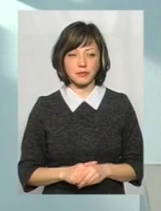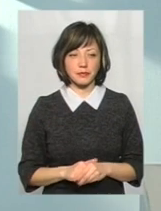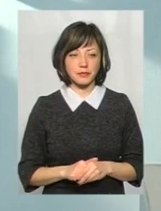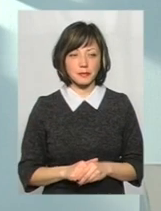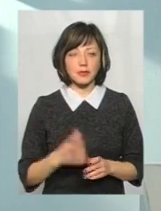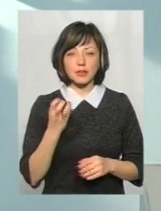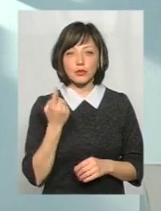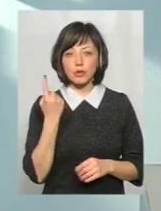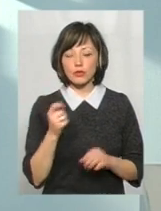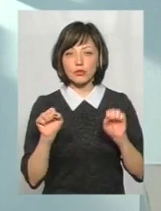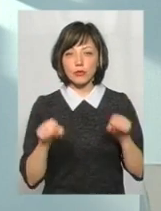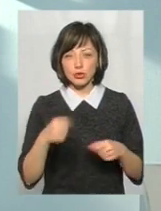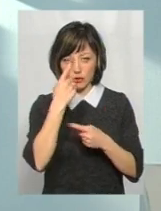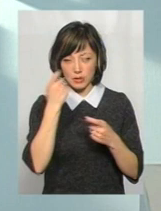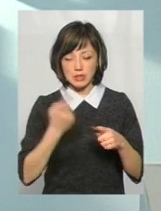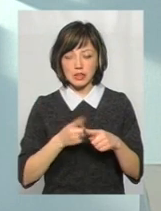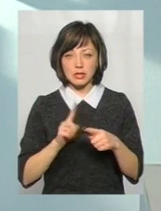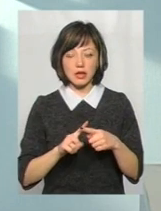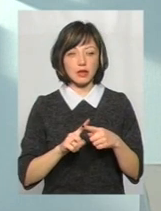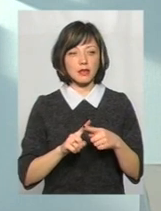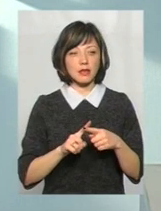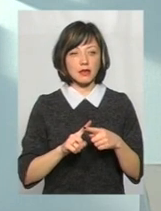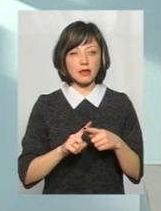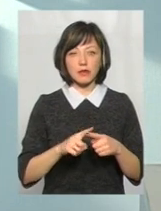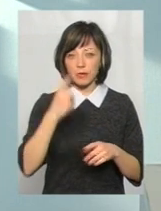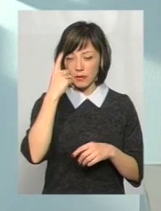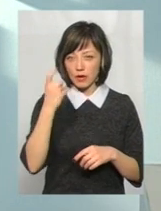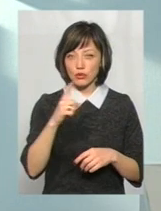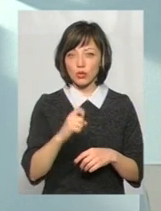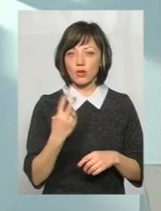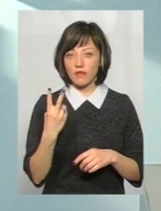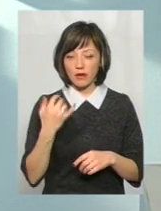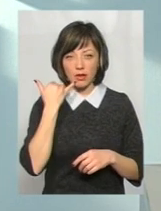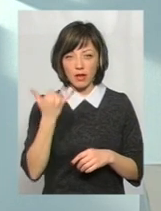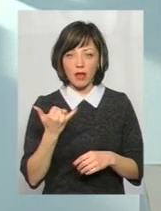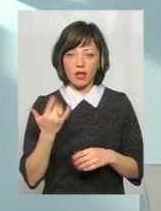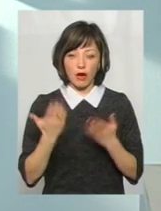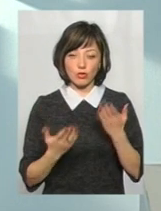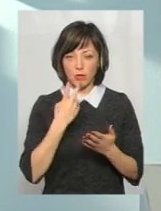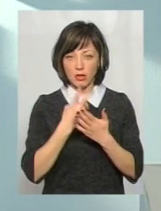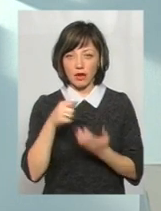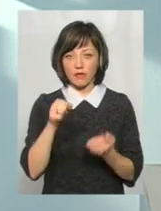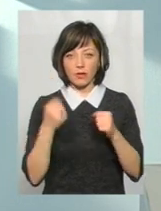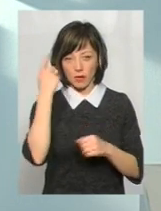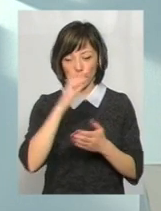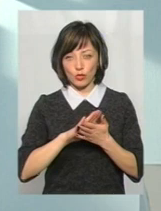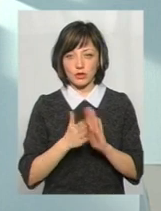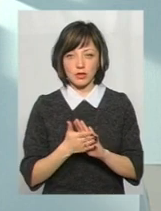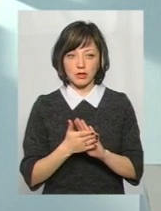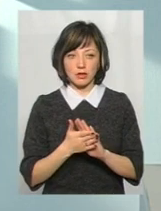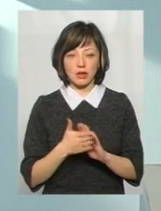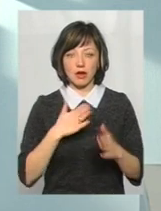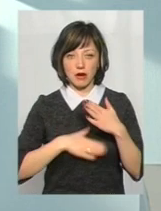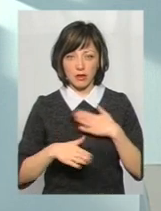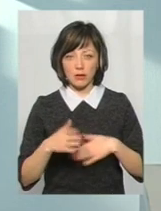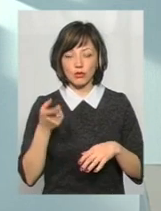І ще одне, що можна оголосити, повідомлення на службу 102, якщо особи бачать водії в стані алкогольного сп'яніння. І я